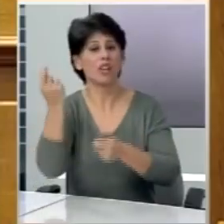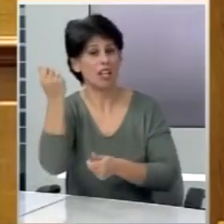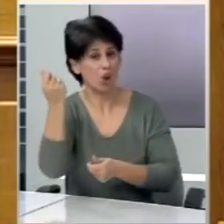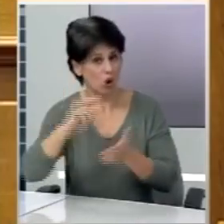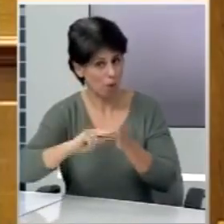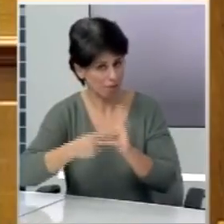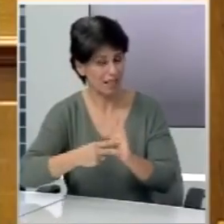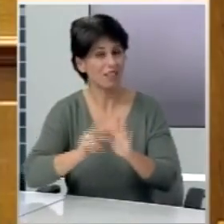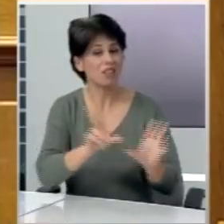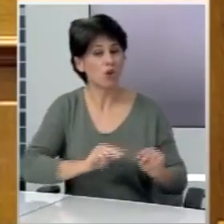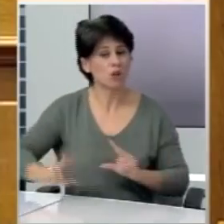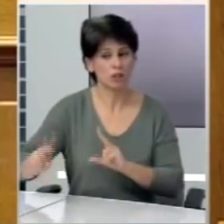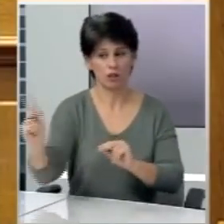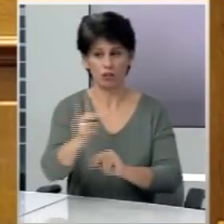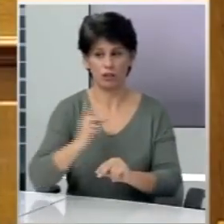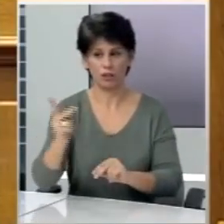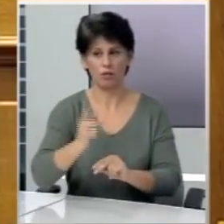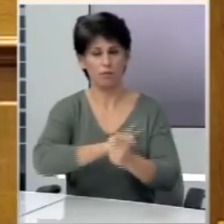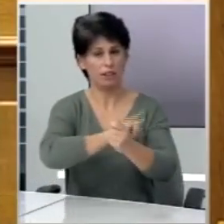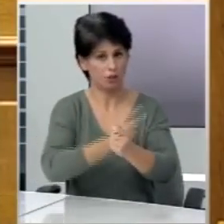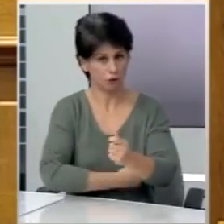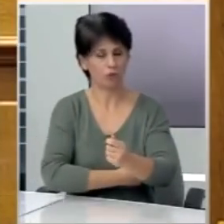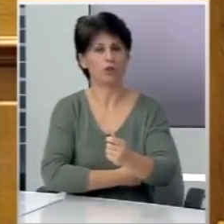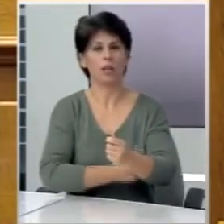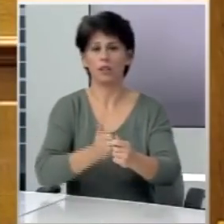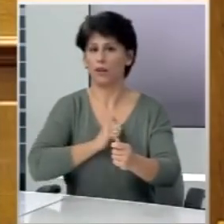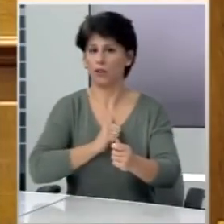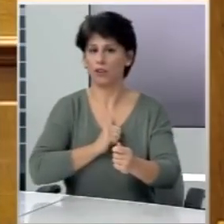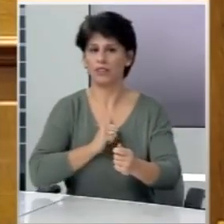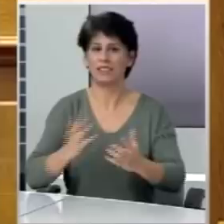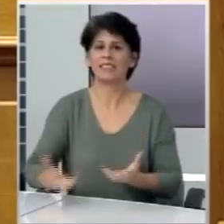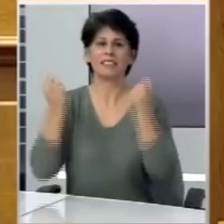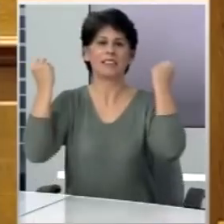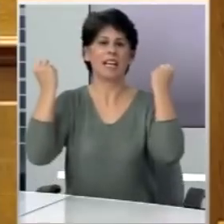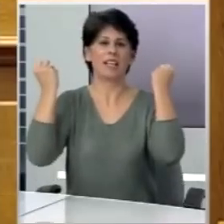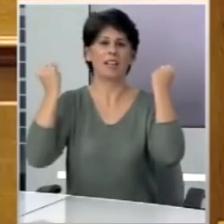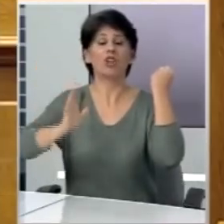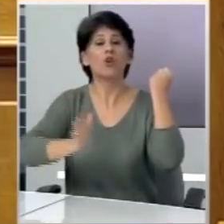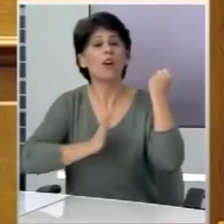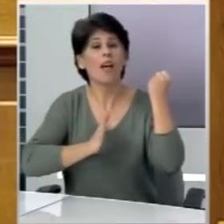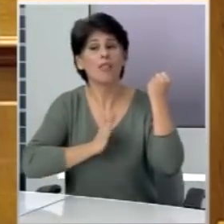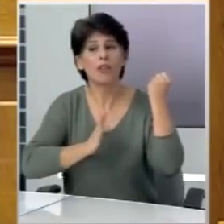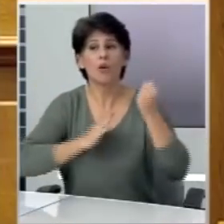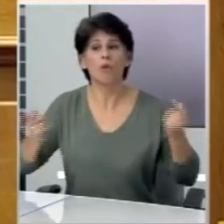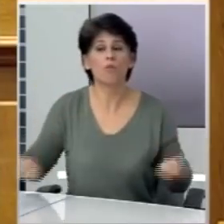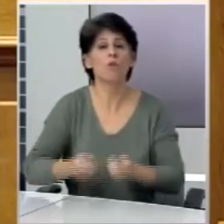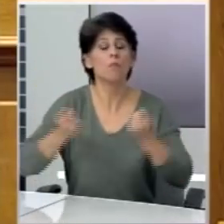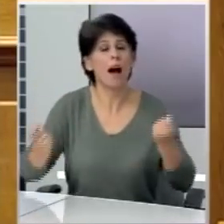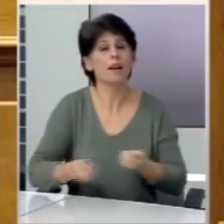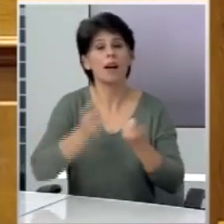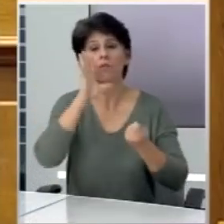συνολικά της κοινωνίας, με την εξουσία και την ιδιοκτησία στα χέρια των ανθρώπων που παράγουν